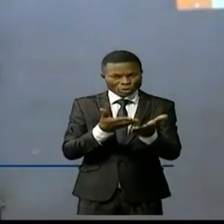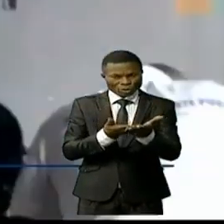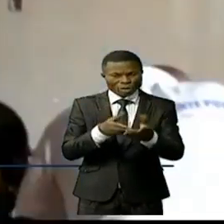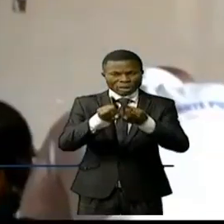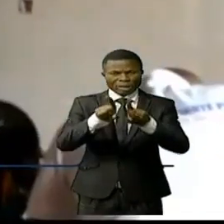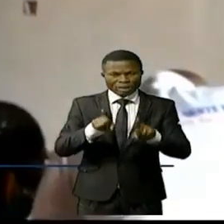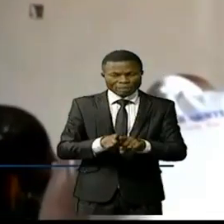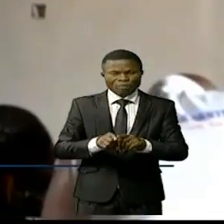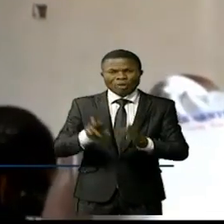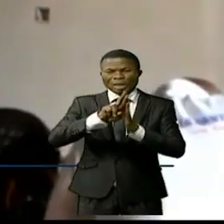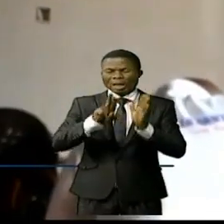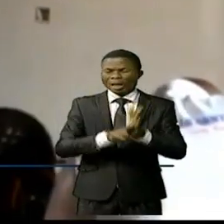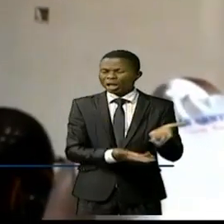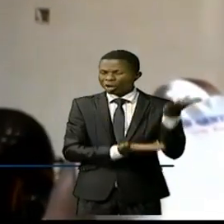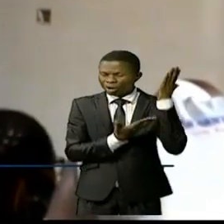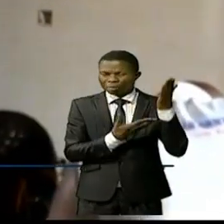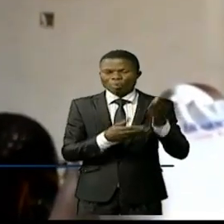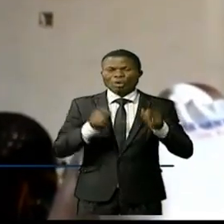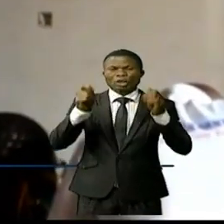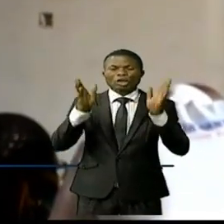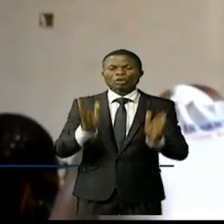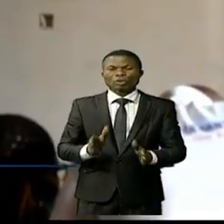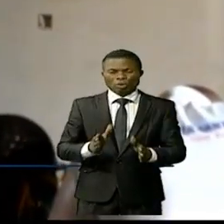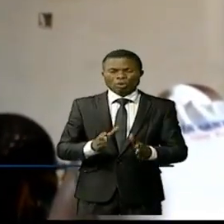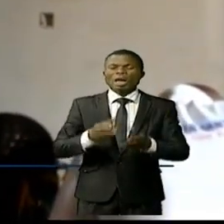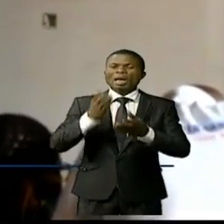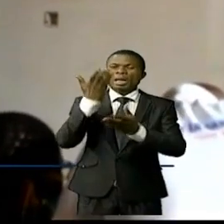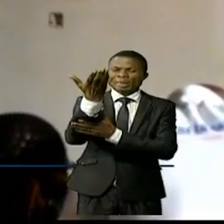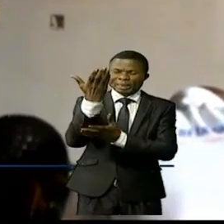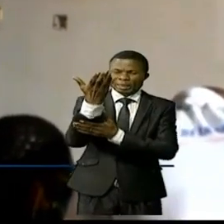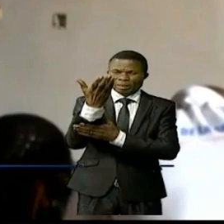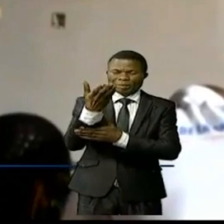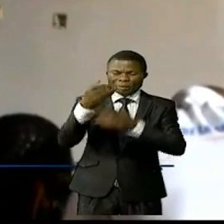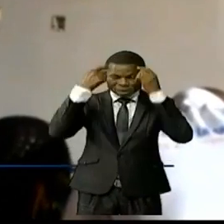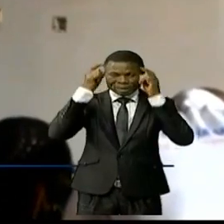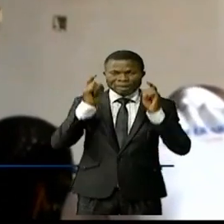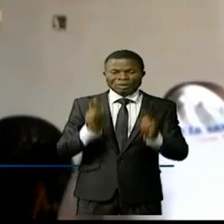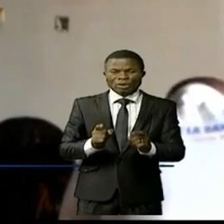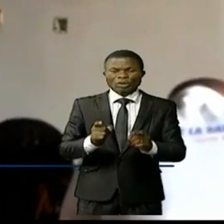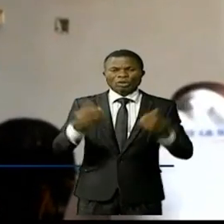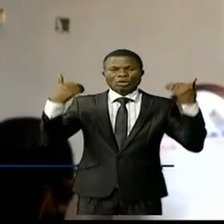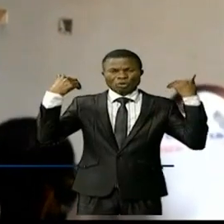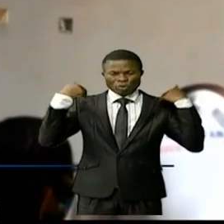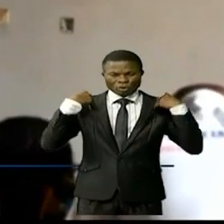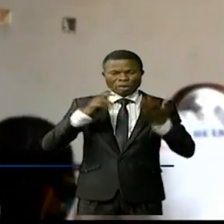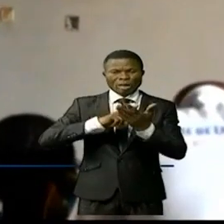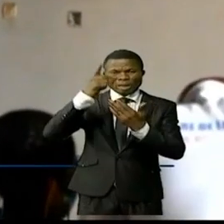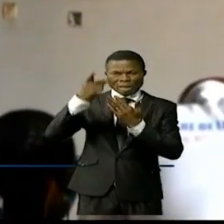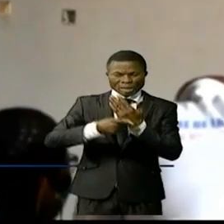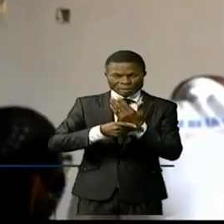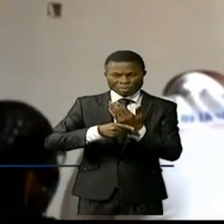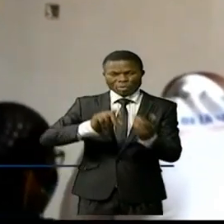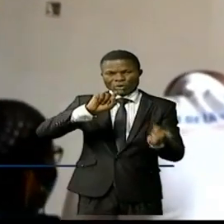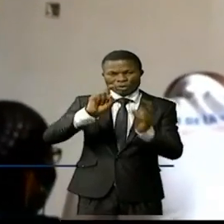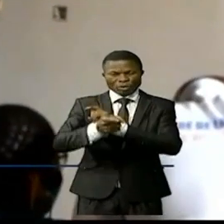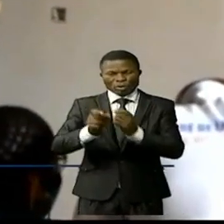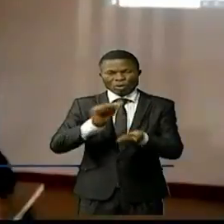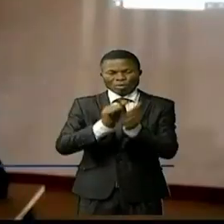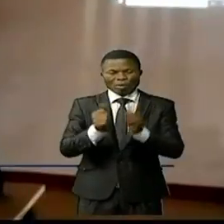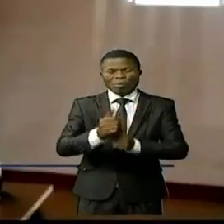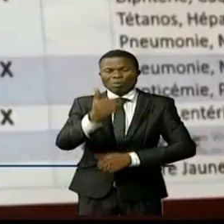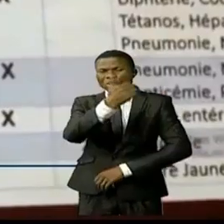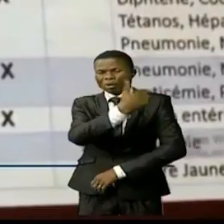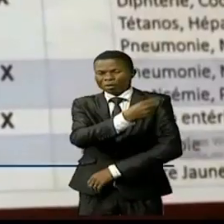les rôles majeurs des médias dans les prévoyés auprès des décideurs par rapport au plan des transitions sur la vaccination contre la